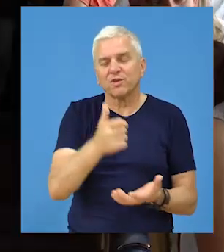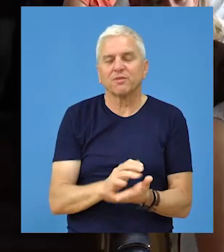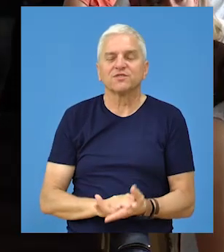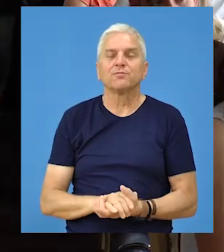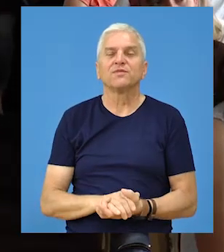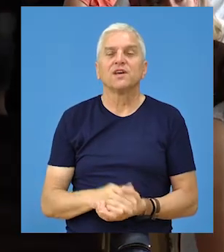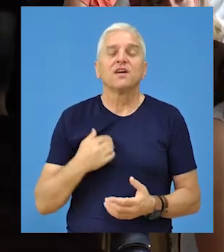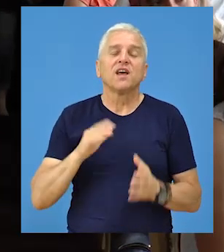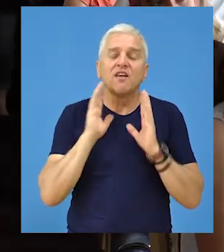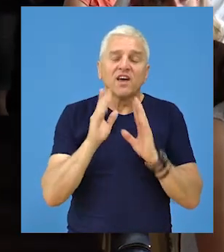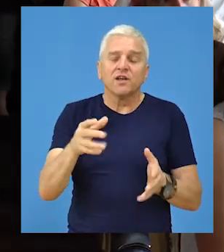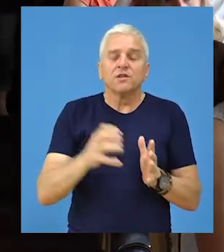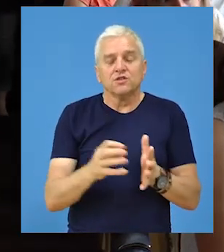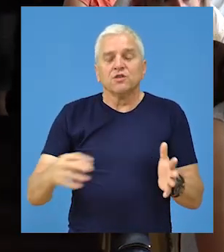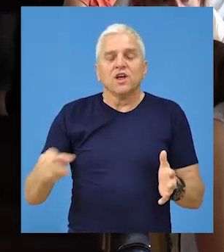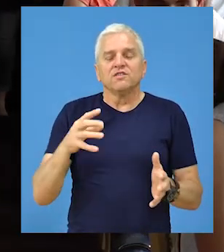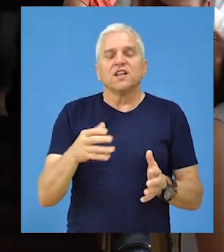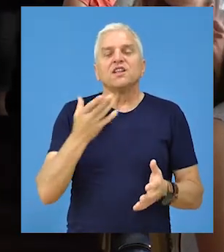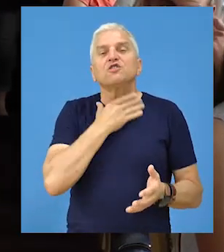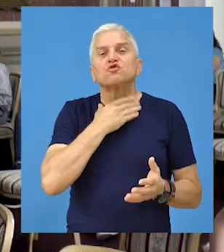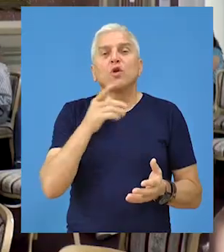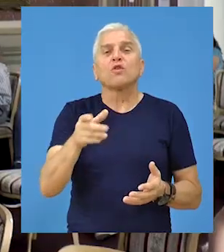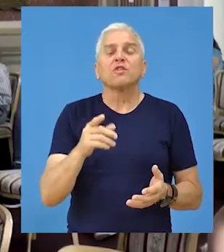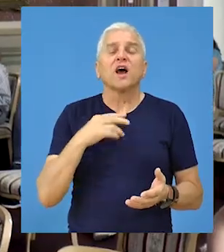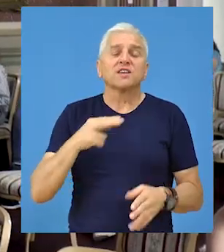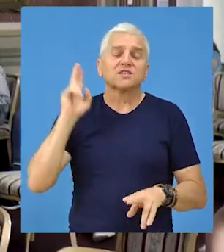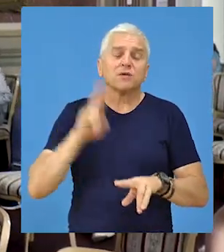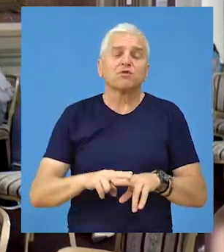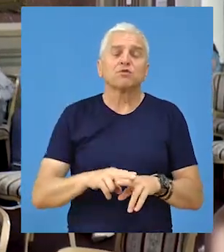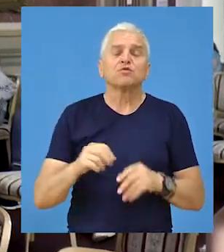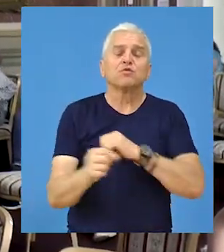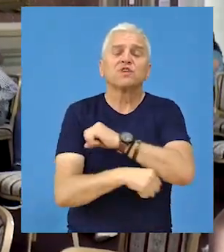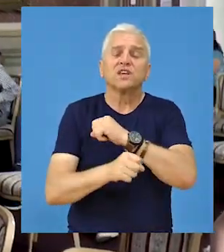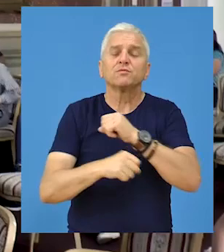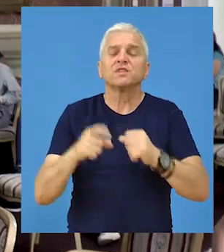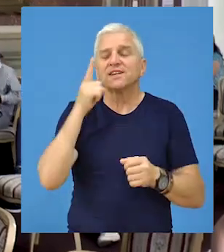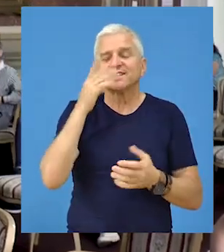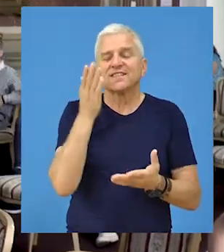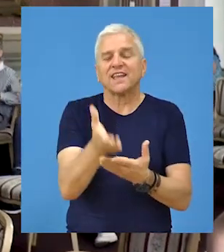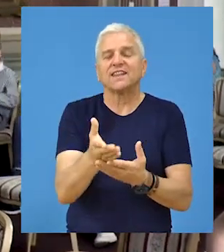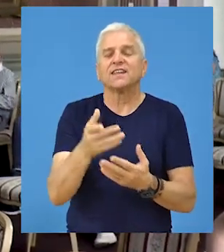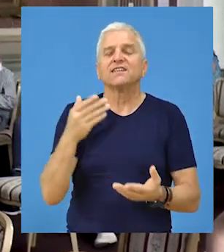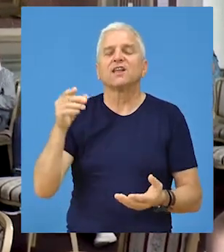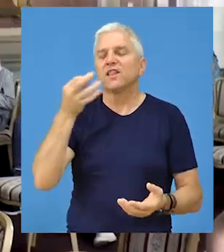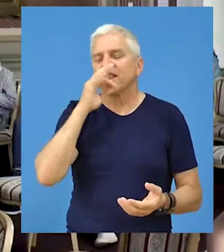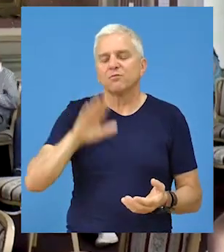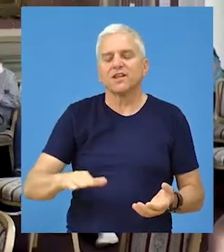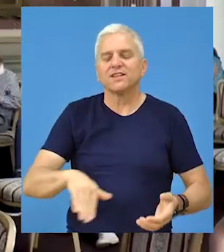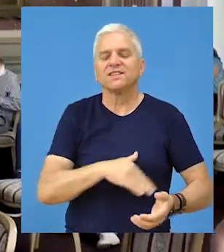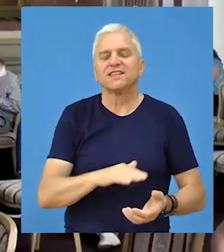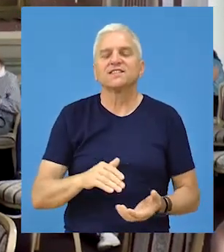generacije. Podrazumeva se da ću nastaviti dalje školovanje, a odlučila sam se za gimnaziju u Senti,